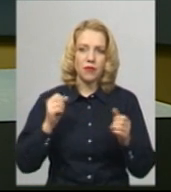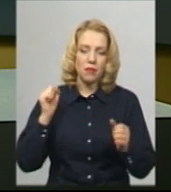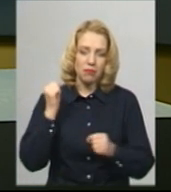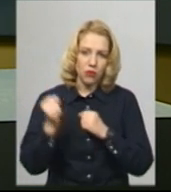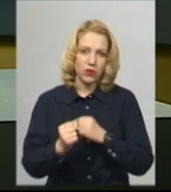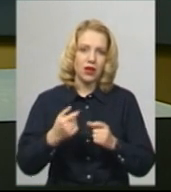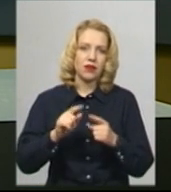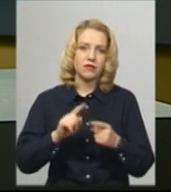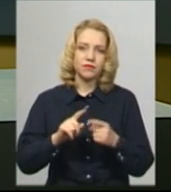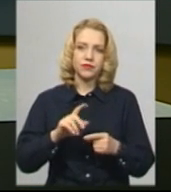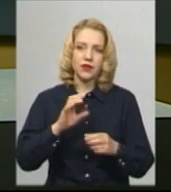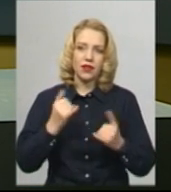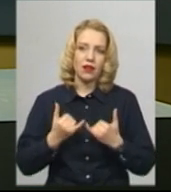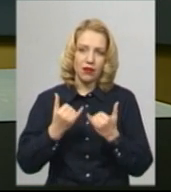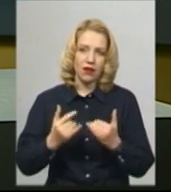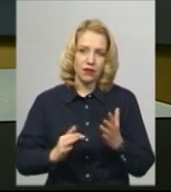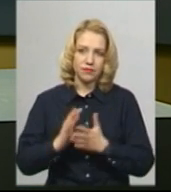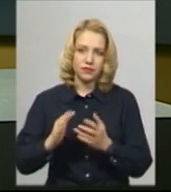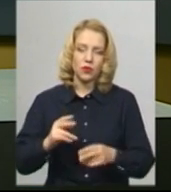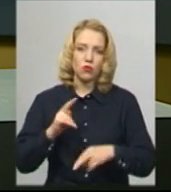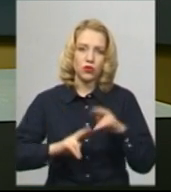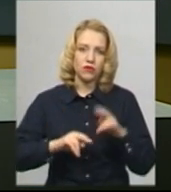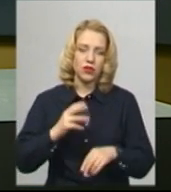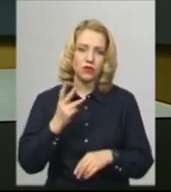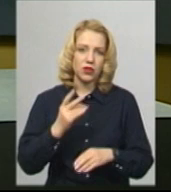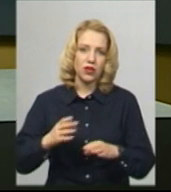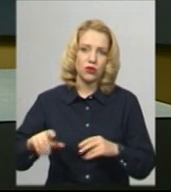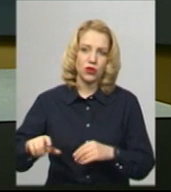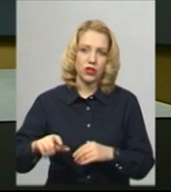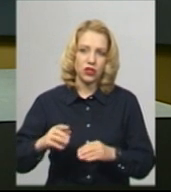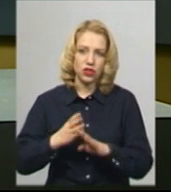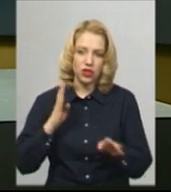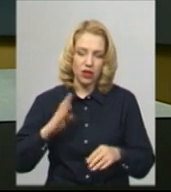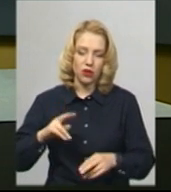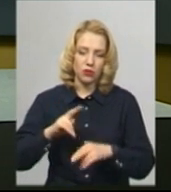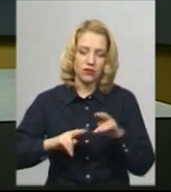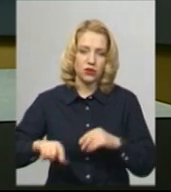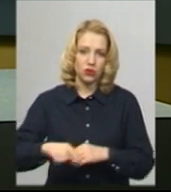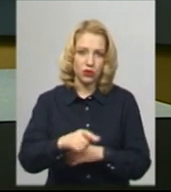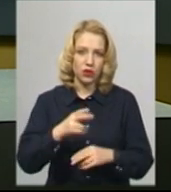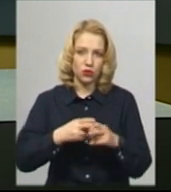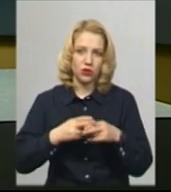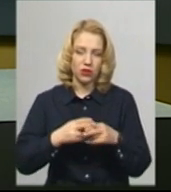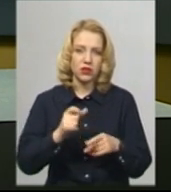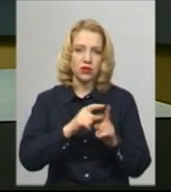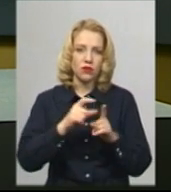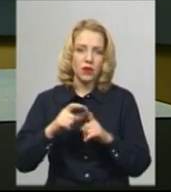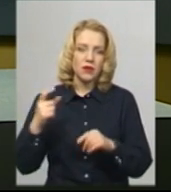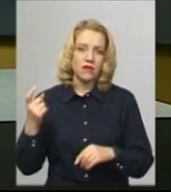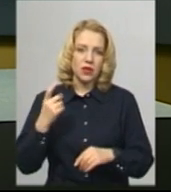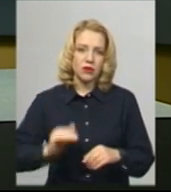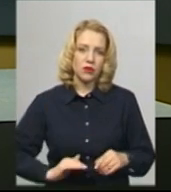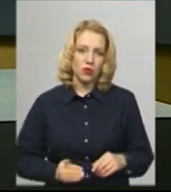Будівництво третьої черги об'їзної дороги розпочали поблизу міста Дунаєвці на Хмельниччині. За словами власника будівельної компанії